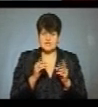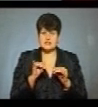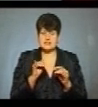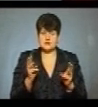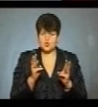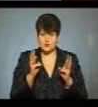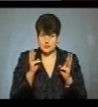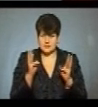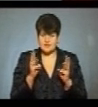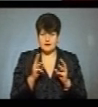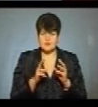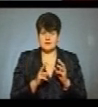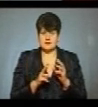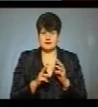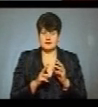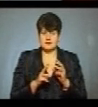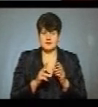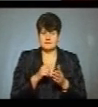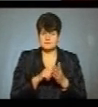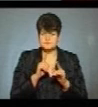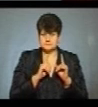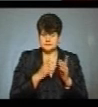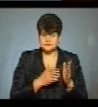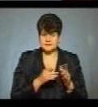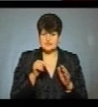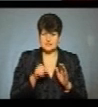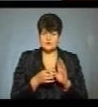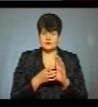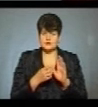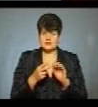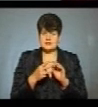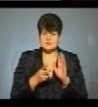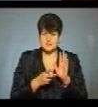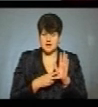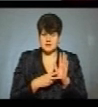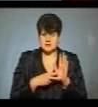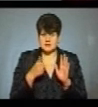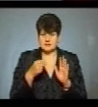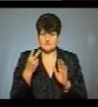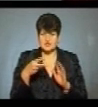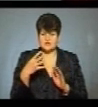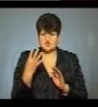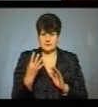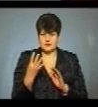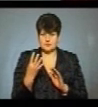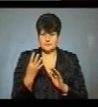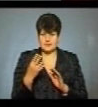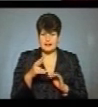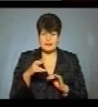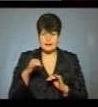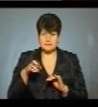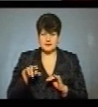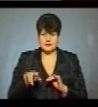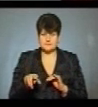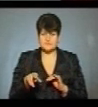сама ратуша, як ми говорили. Це 1917 рік, 24 липня,